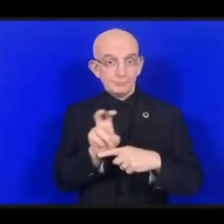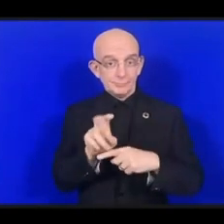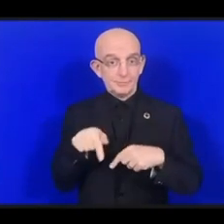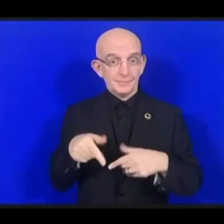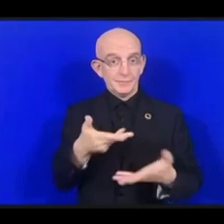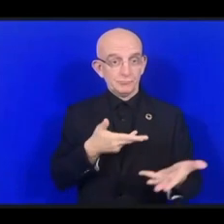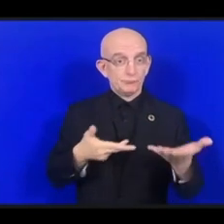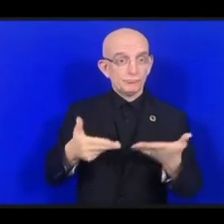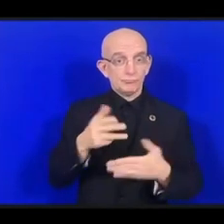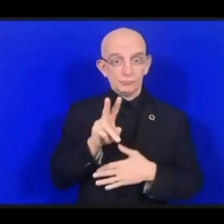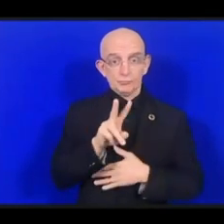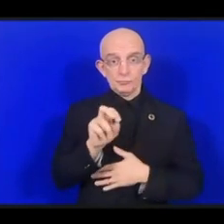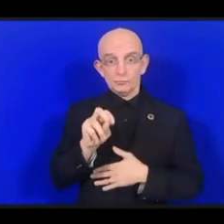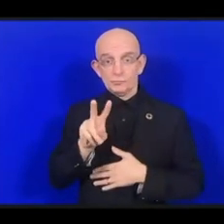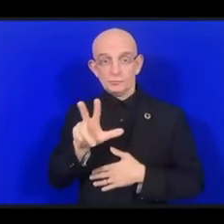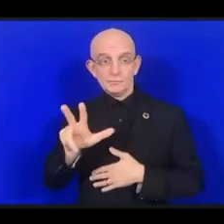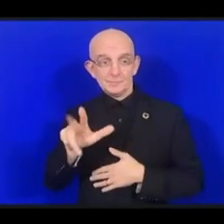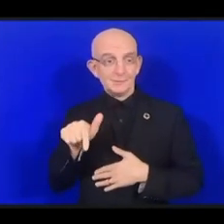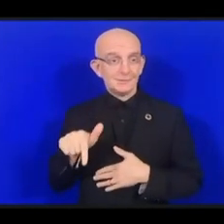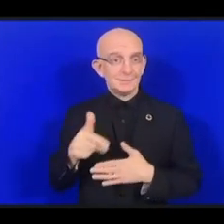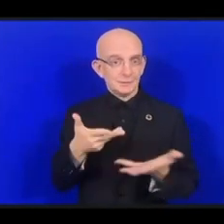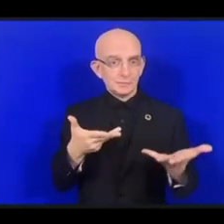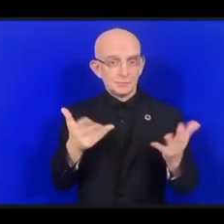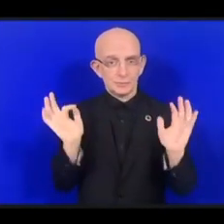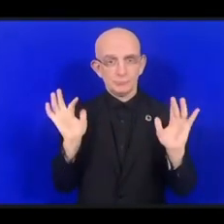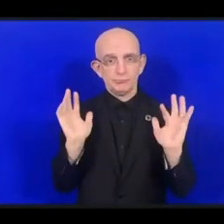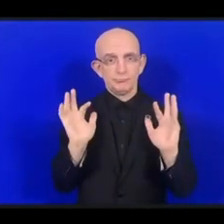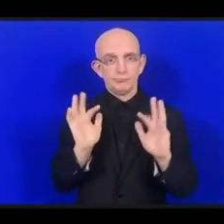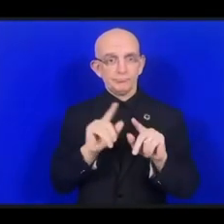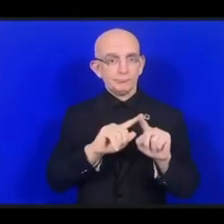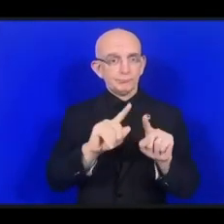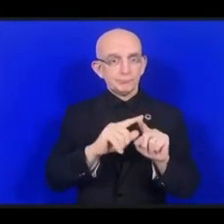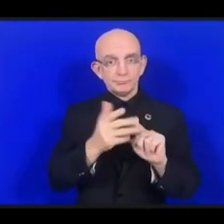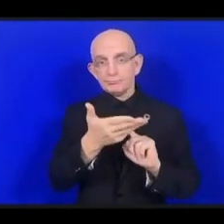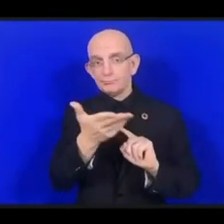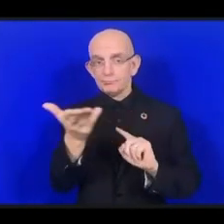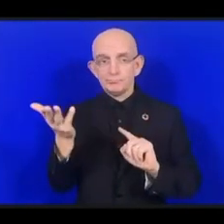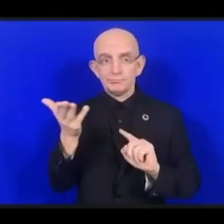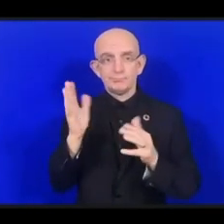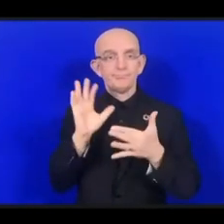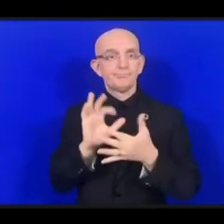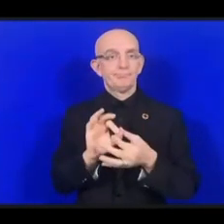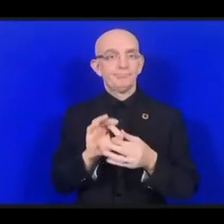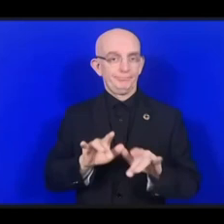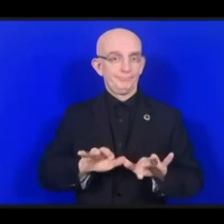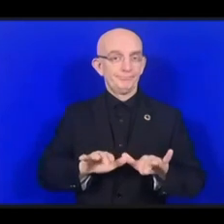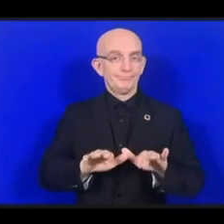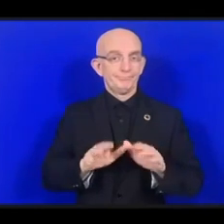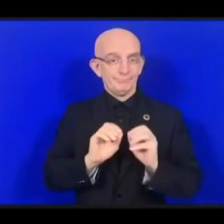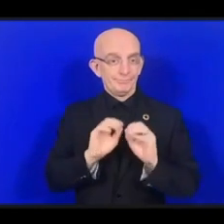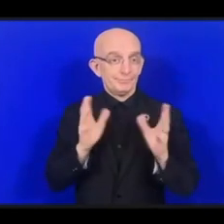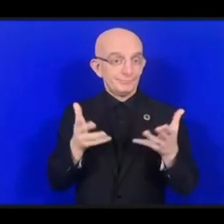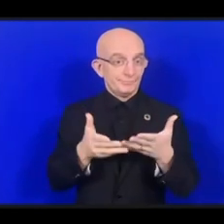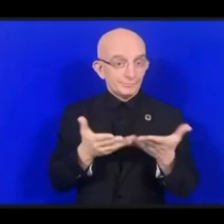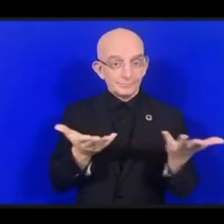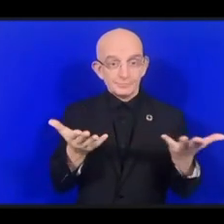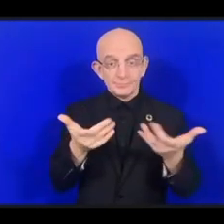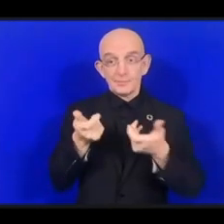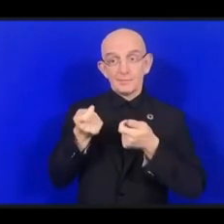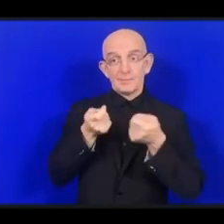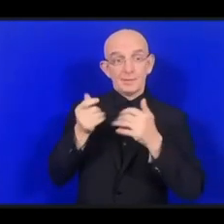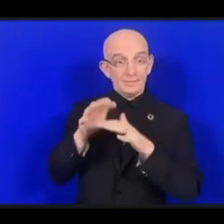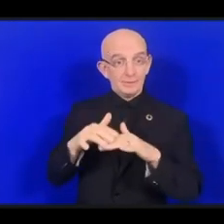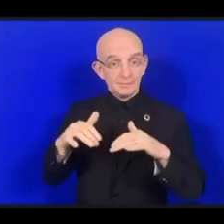удалось собрать представителей разных секторов, разных сообществ, представителей научных кругов и гражданского общества.